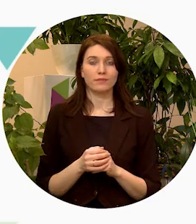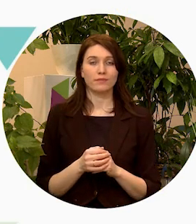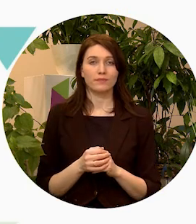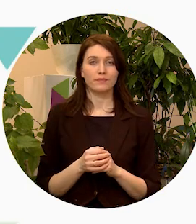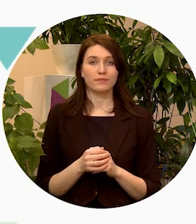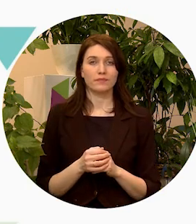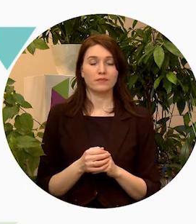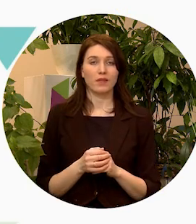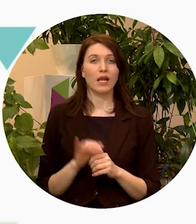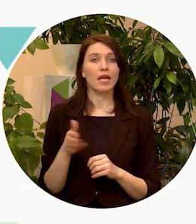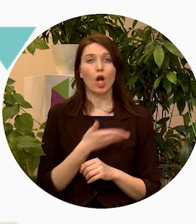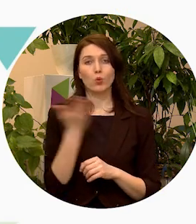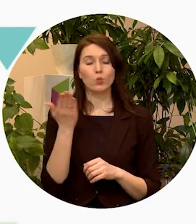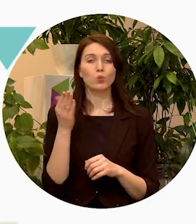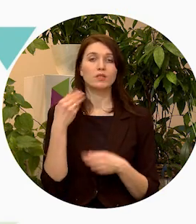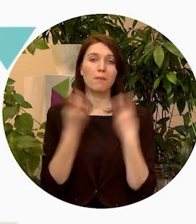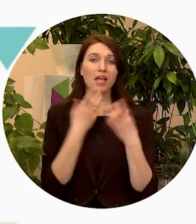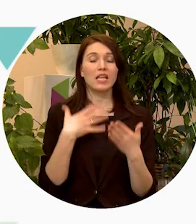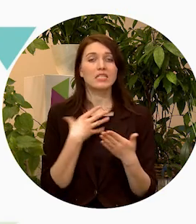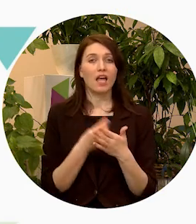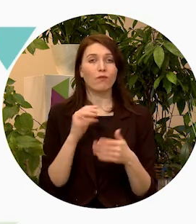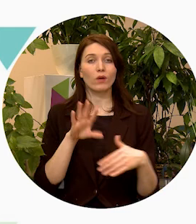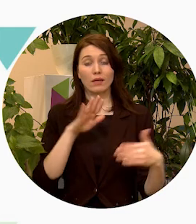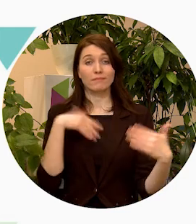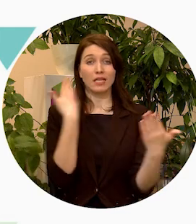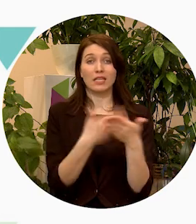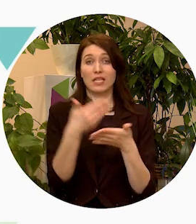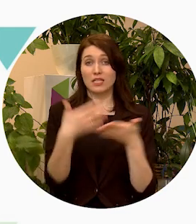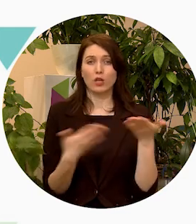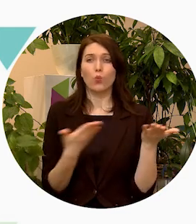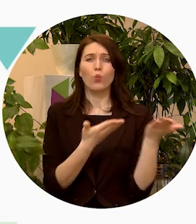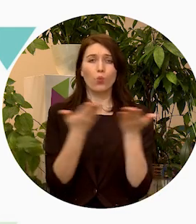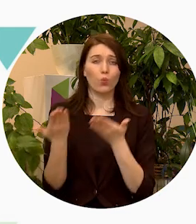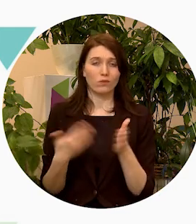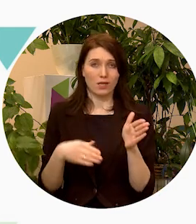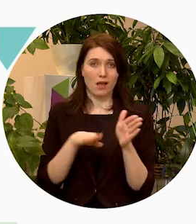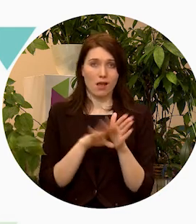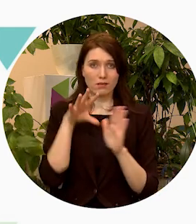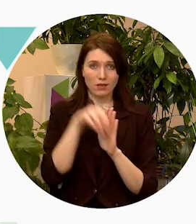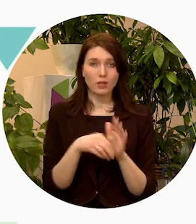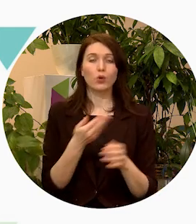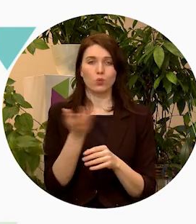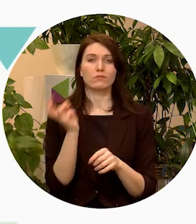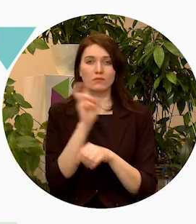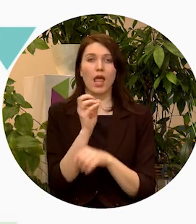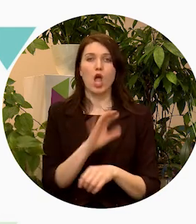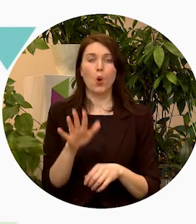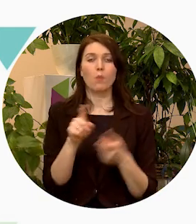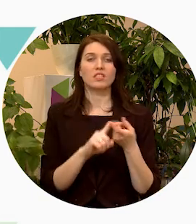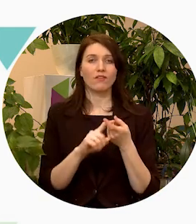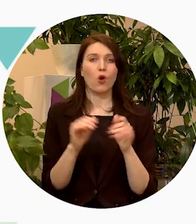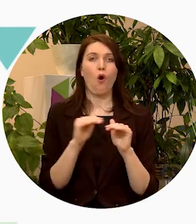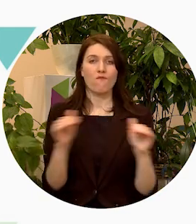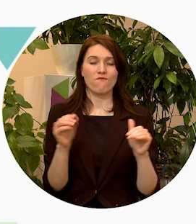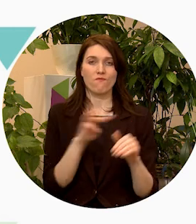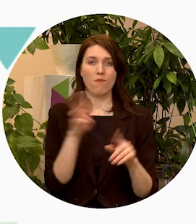Ja jūs meklējat savīniecstīvu, kur iesaistīties, tad jūs dodaties uz Eiropas Savienības oficiālo